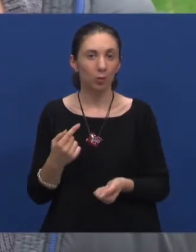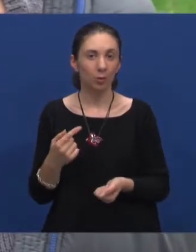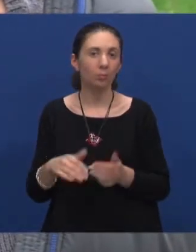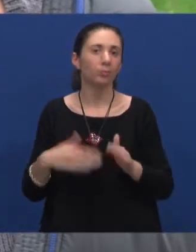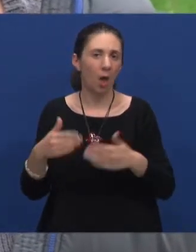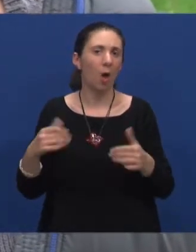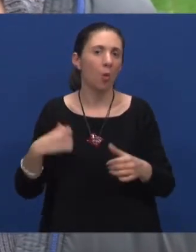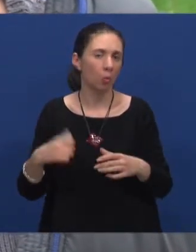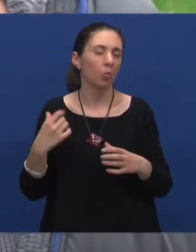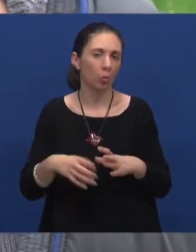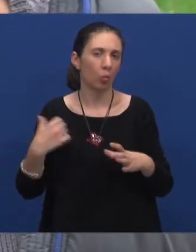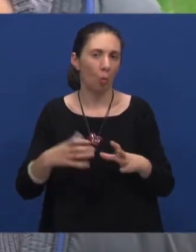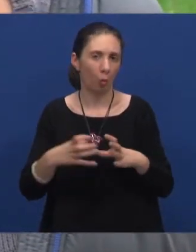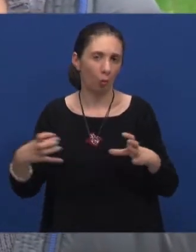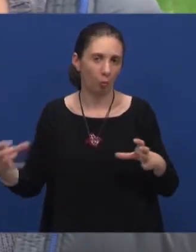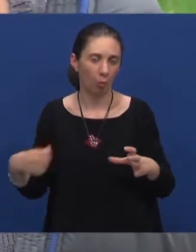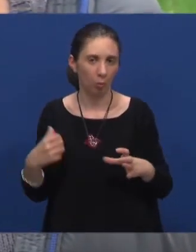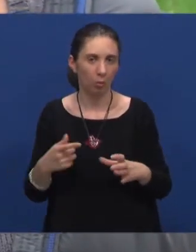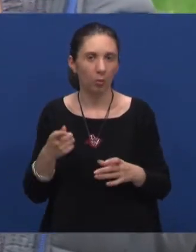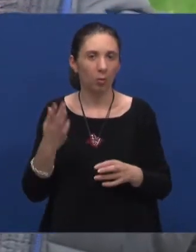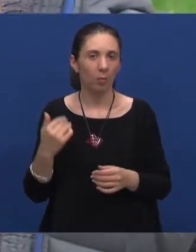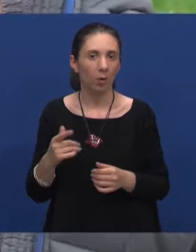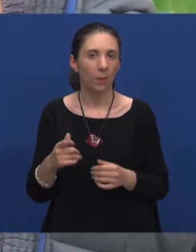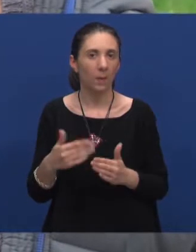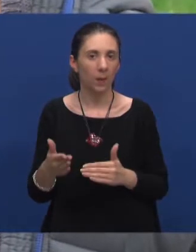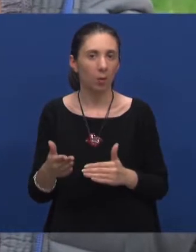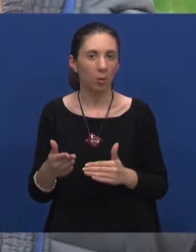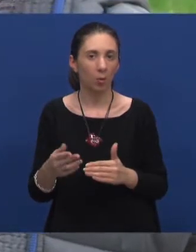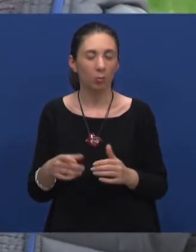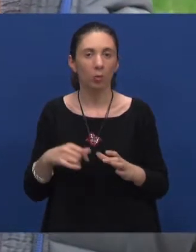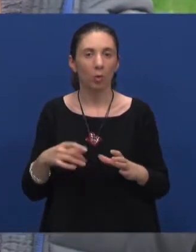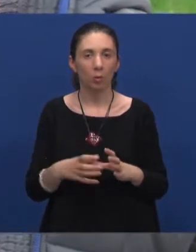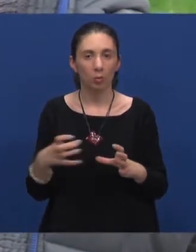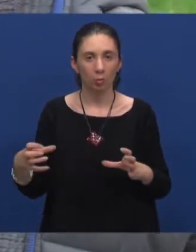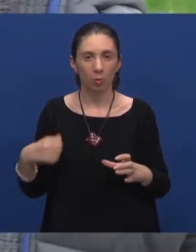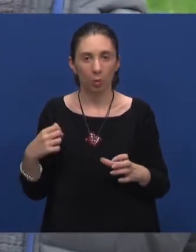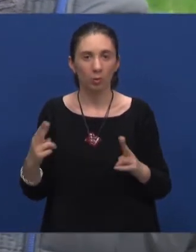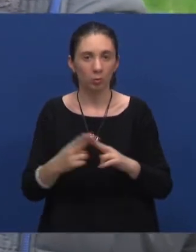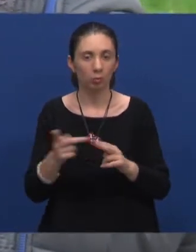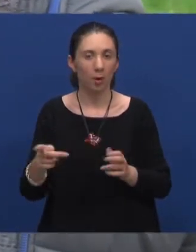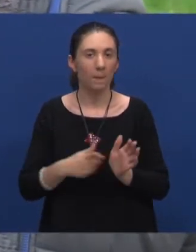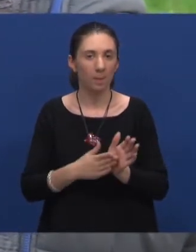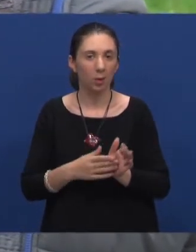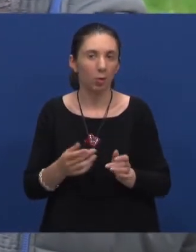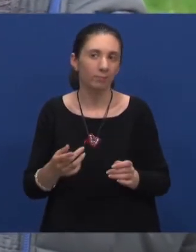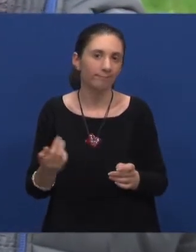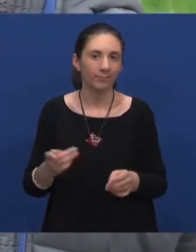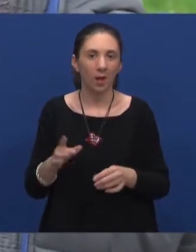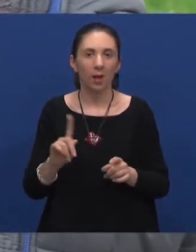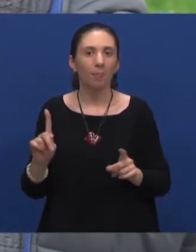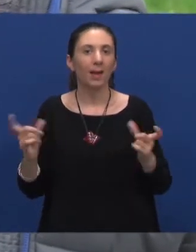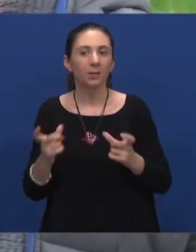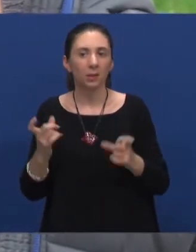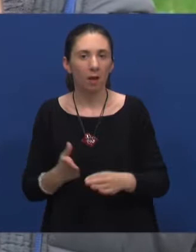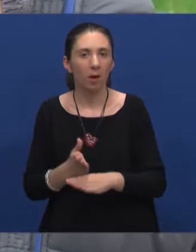nakon dugogodišnjeg, odnosno to je bilo nakon dugogodišnjeg susreta s metrom, eto, tako, neslavan ulazak